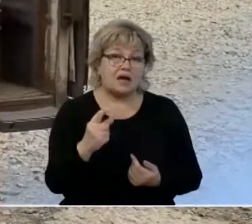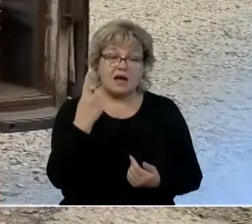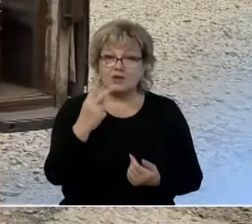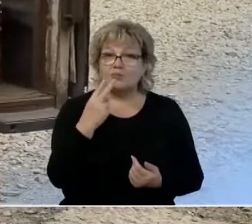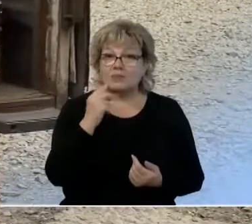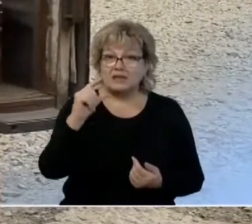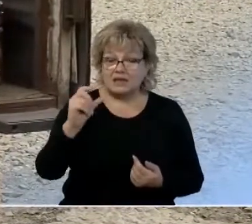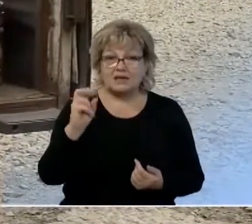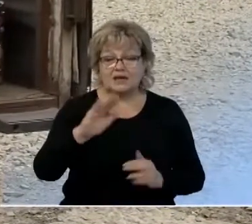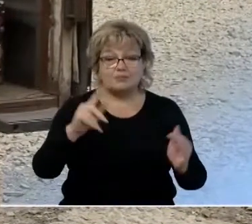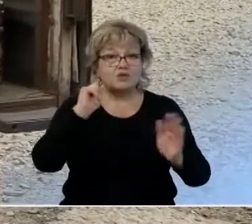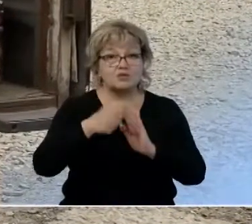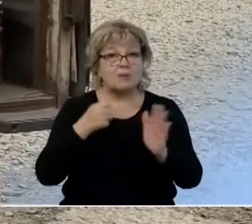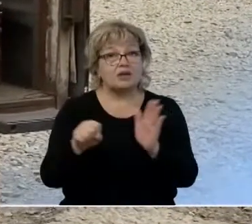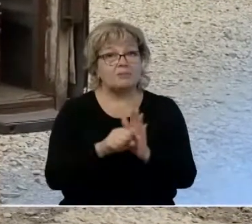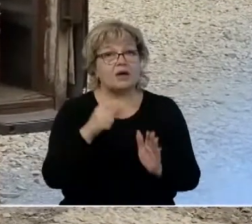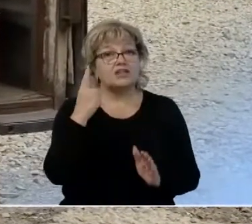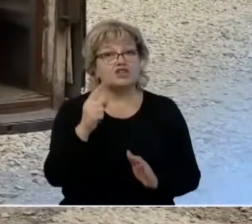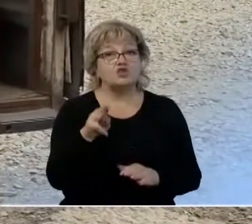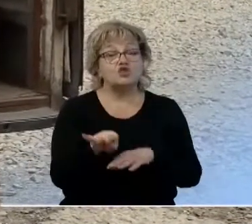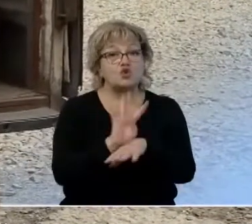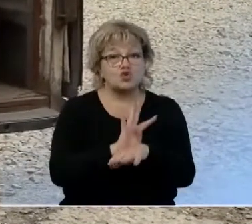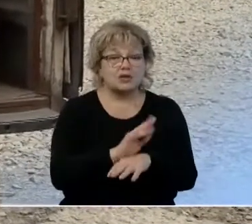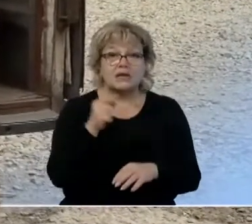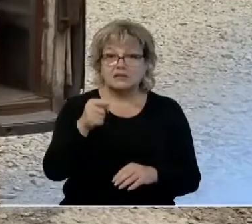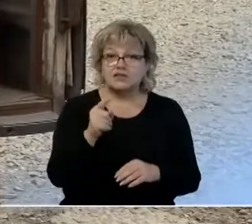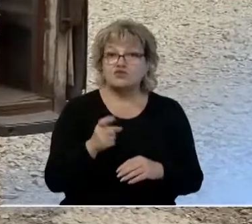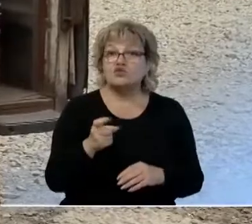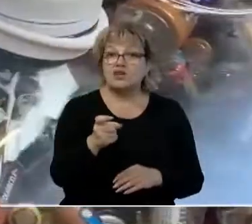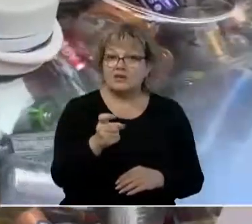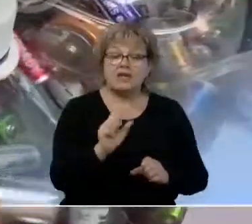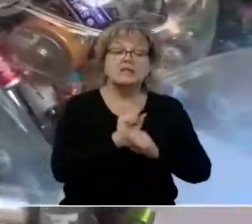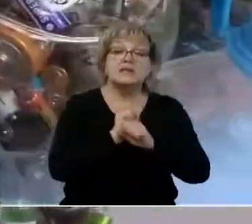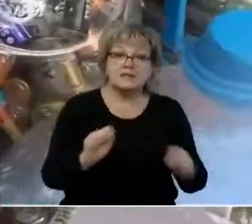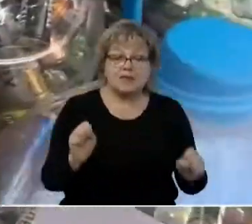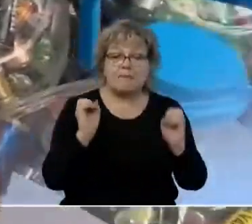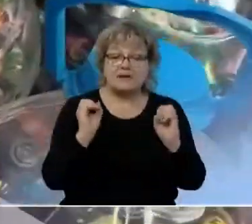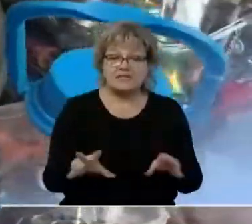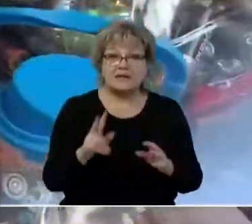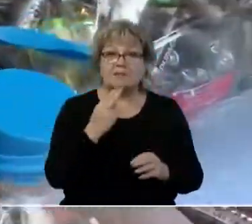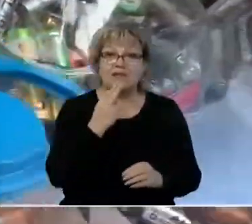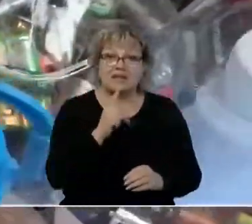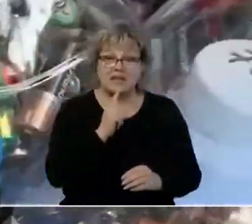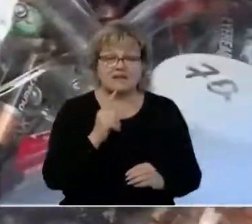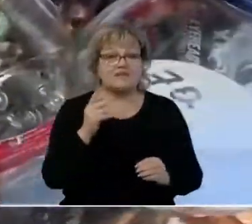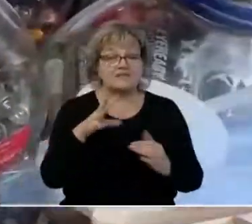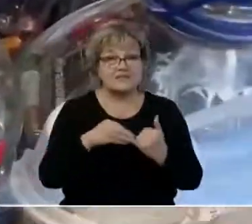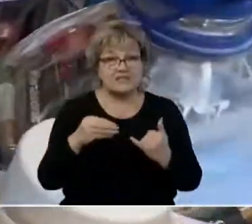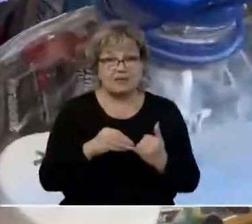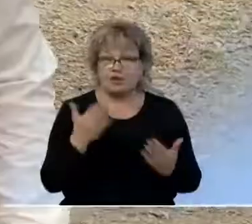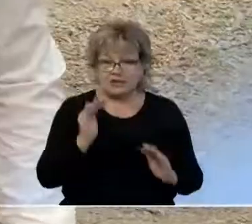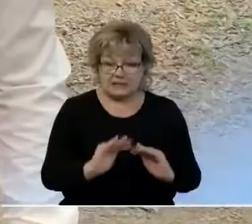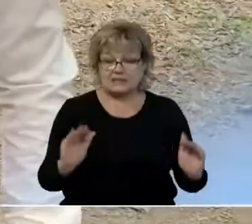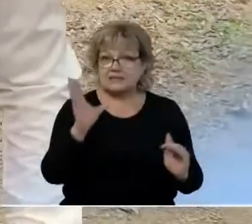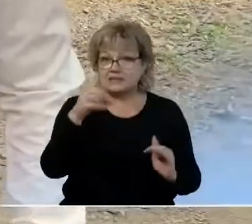батарейки, как ребята узнали, погибает один ежик и тысяча червей. Поэтому нельзя бросать батарейки в землю. Здесь и детские